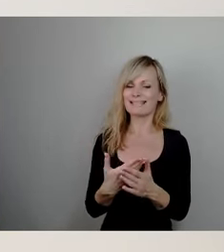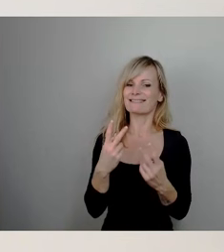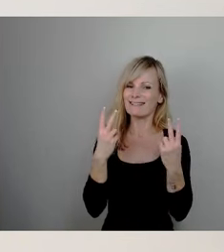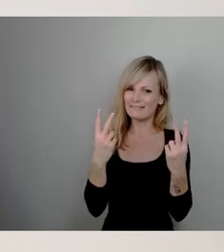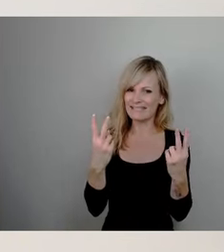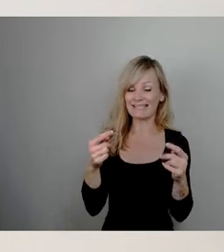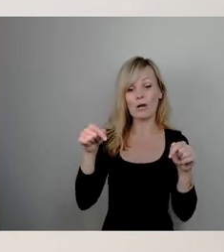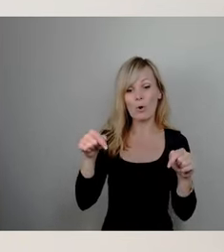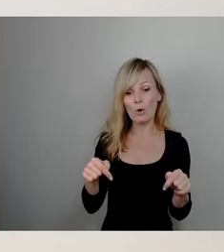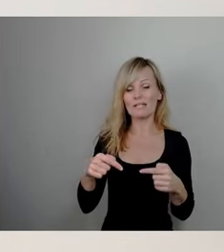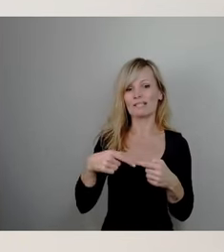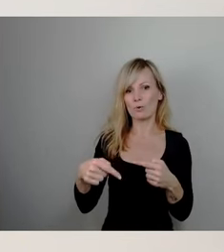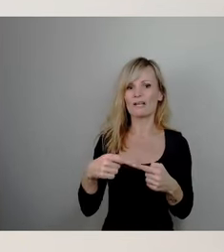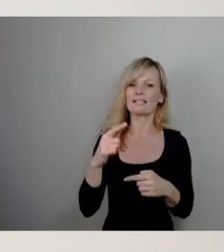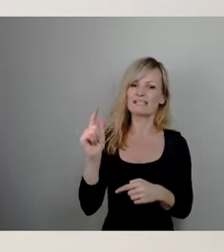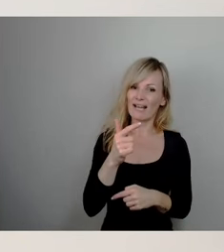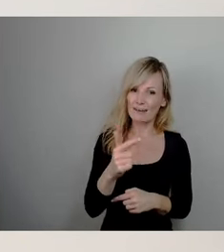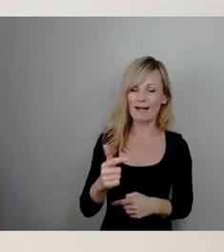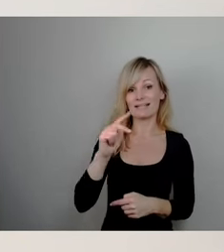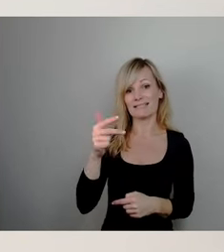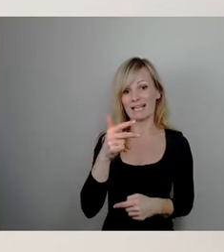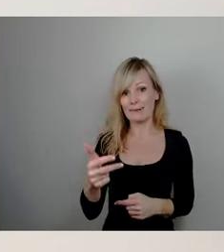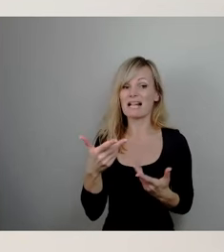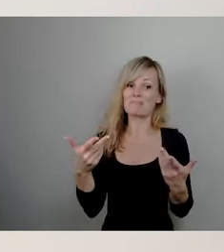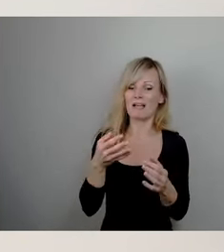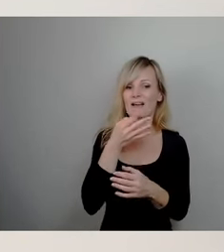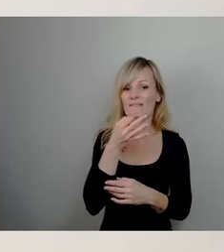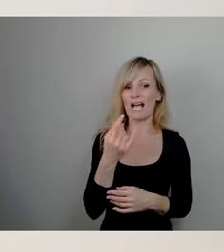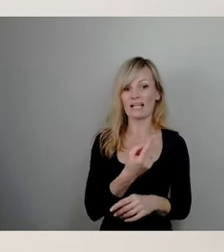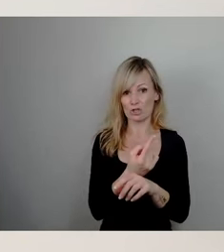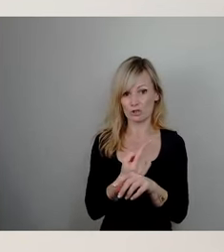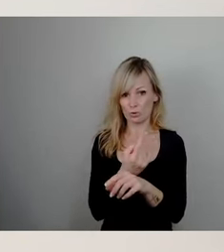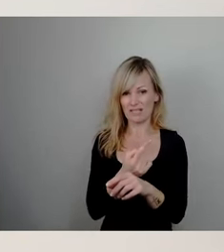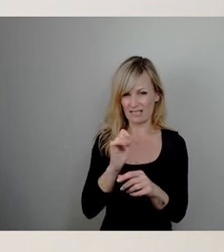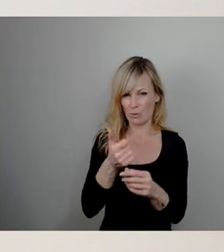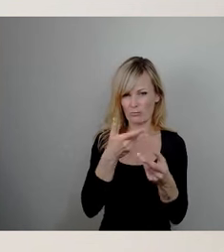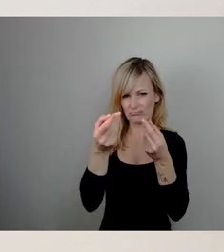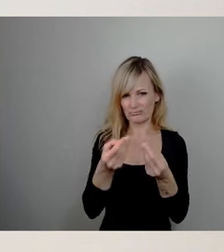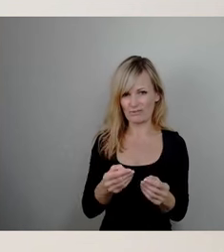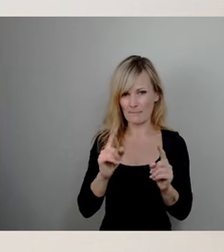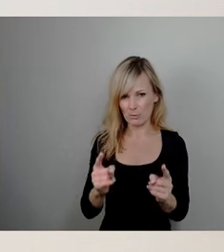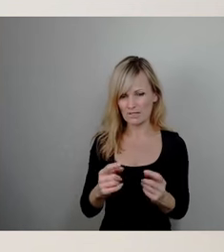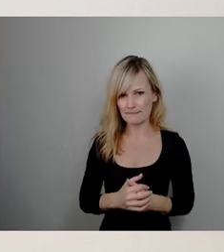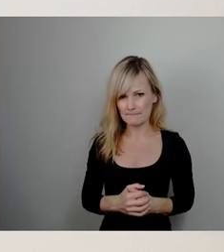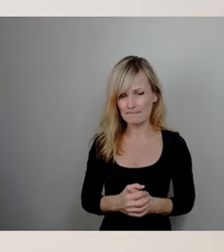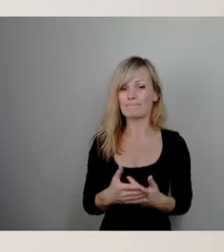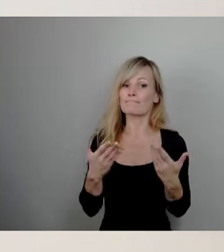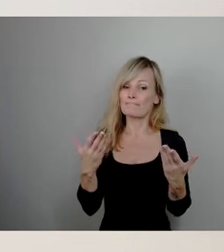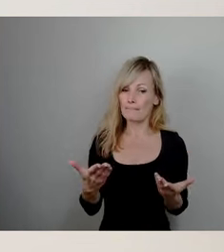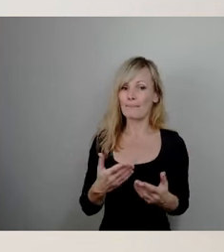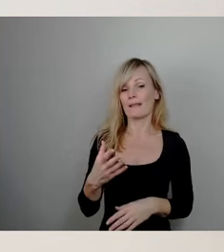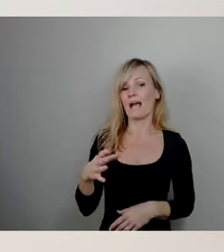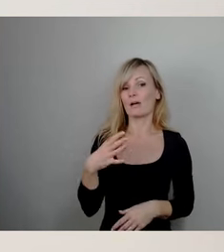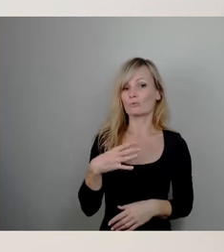noch zwei-, dreimal hier in der Fragestunde besprechen werden, aktuell im Haushaltentwurf mit weniger